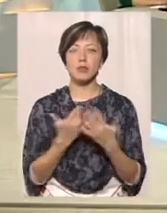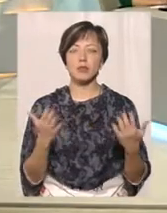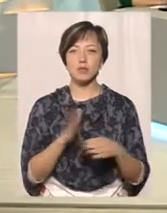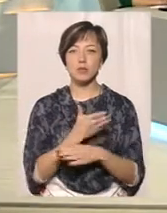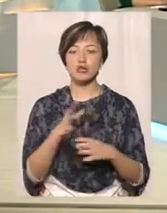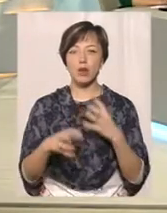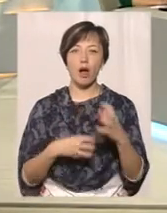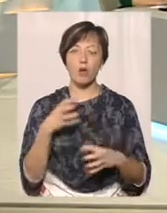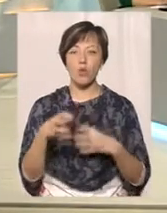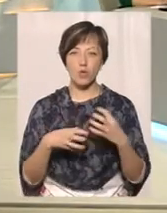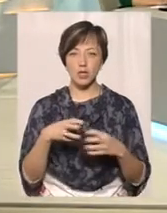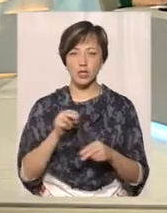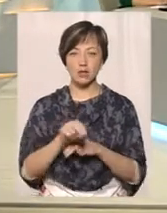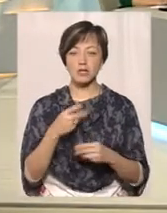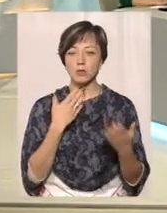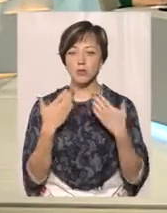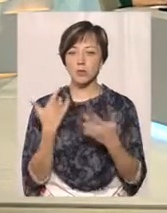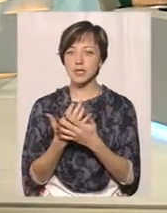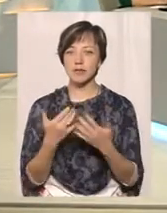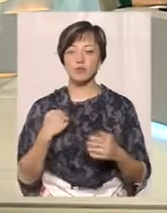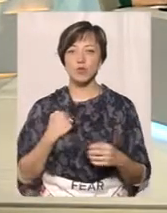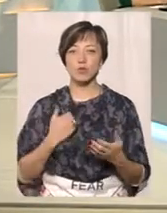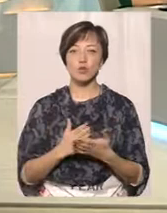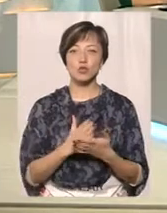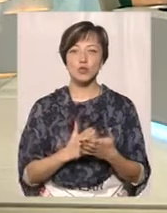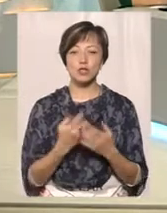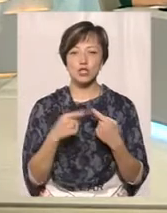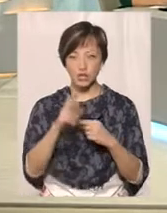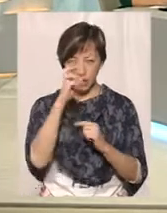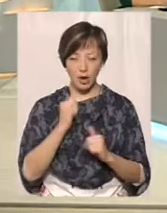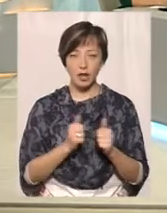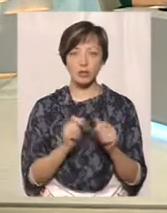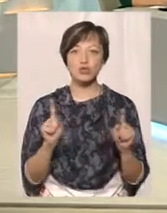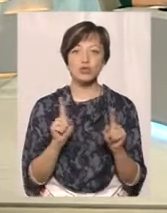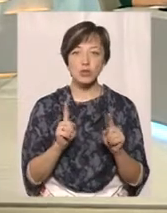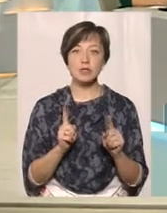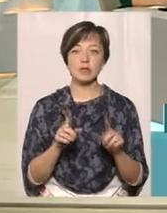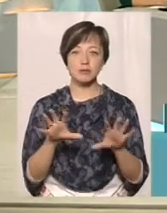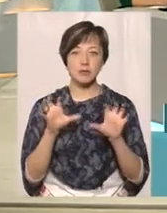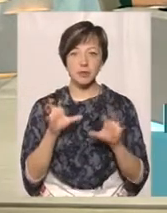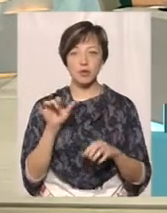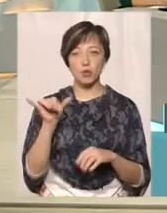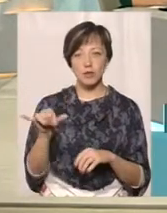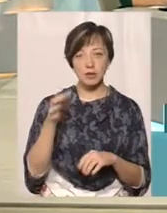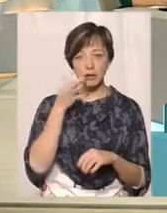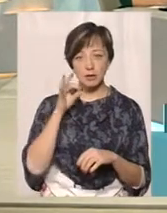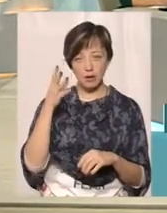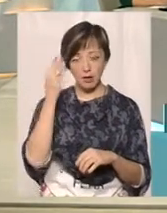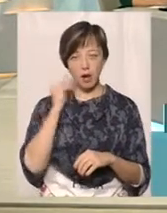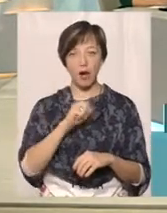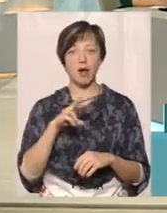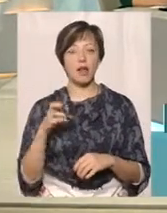навчання. Ти спілкуєшся з військовослужбовцями інших країн, щось беремо в них, але